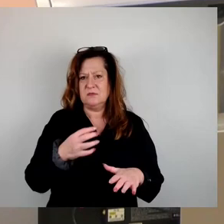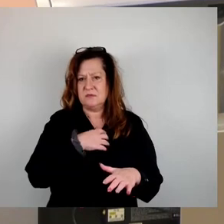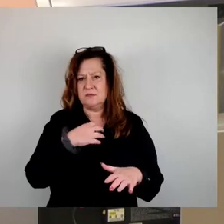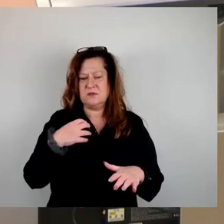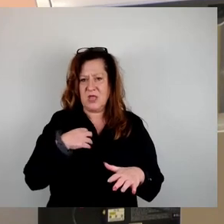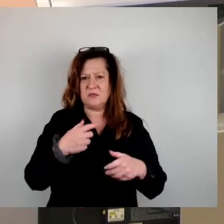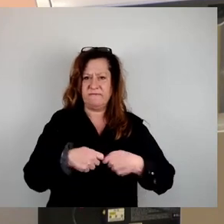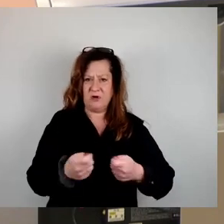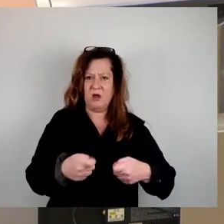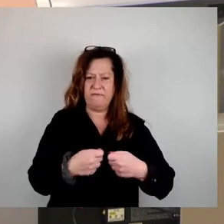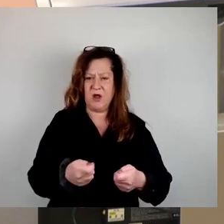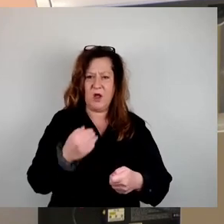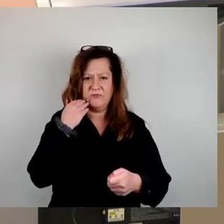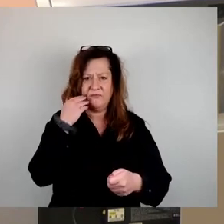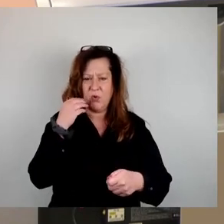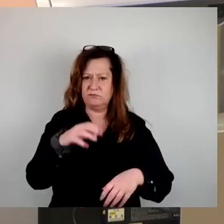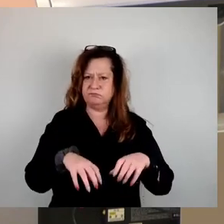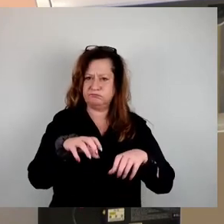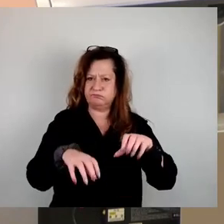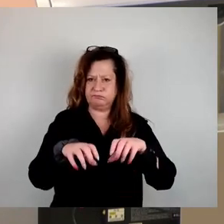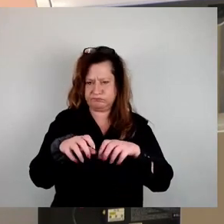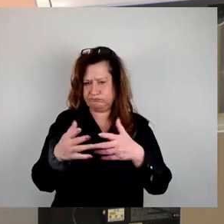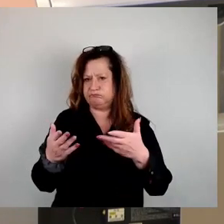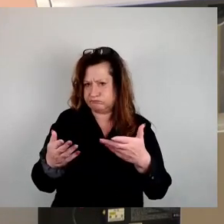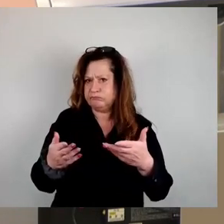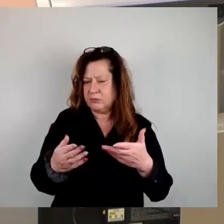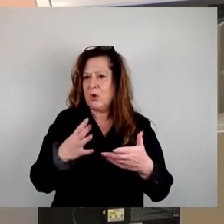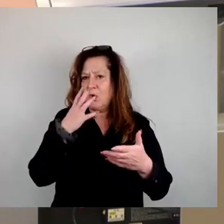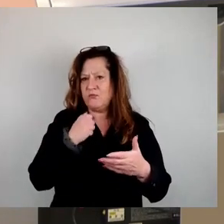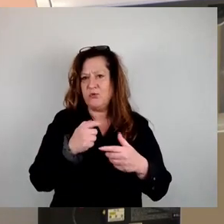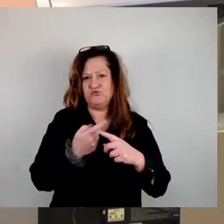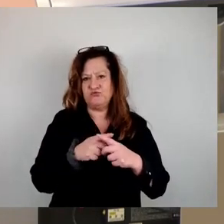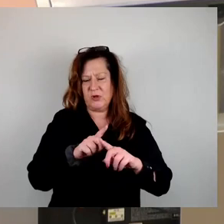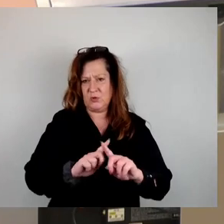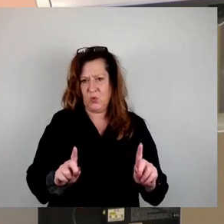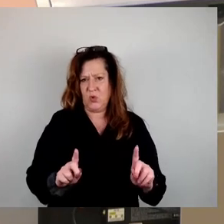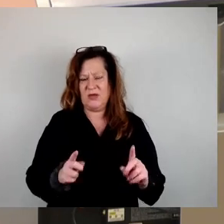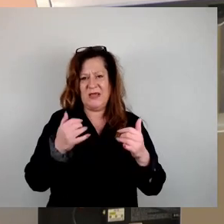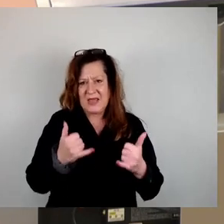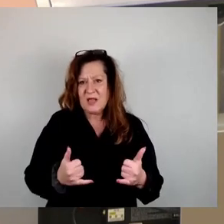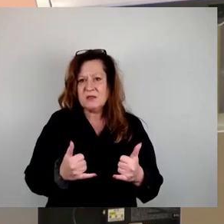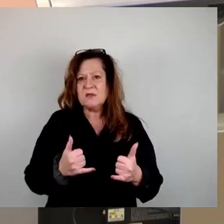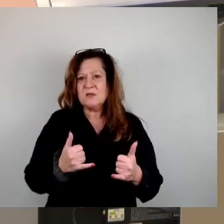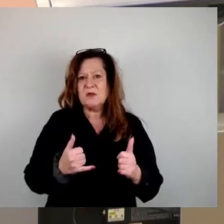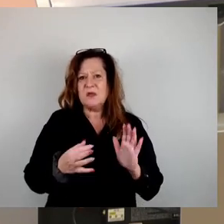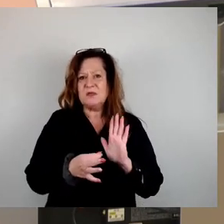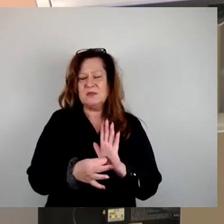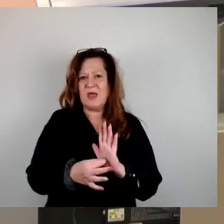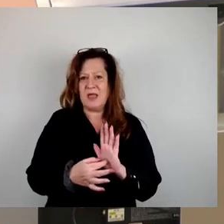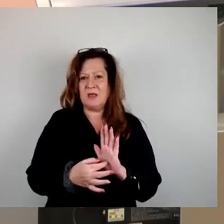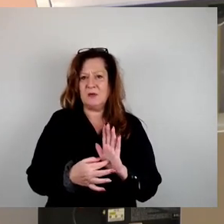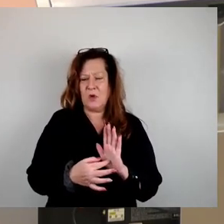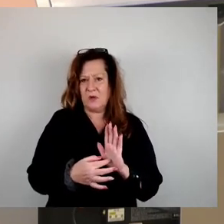kurzfristig schuldenfrei zu sein. Mittlerweile haben sich die eigentlichen Kosten aber gezeigt. Rapide steigende Mieten im